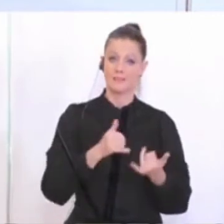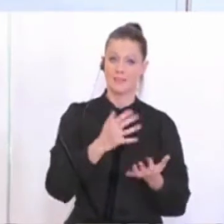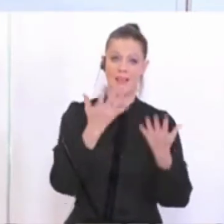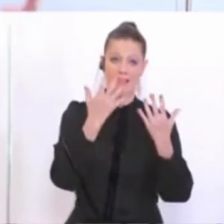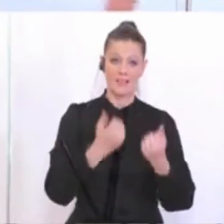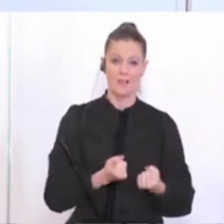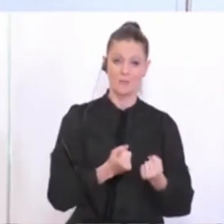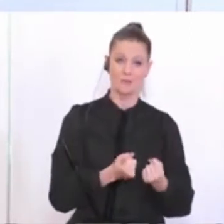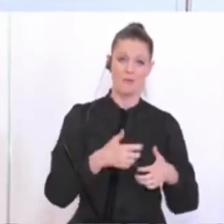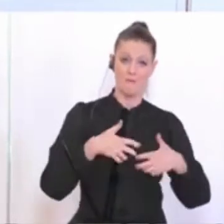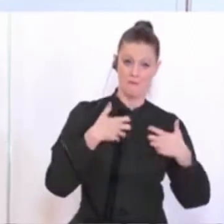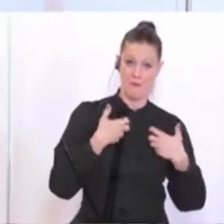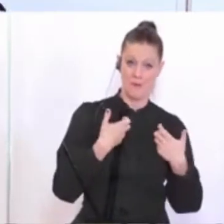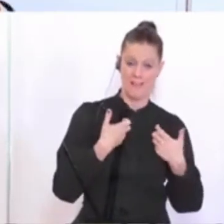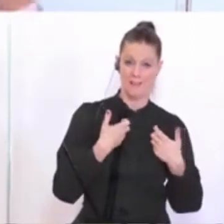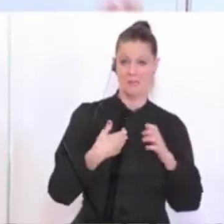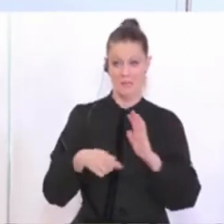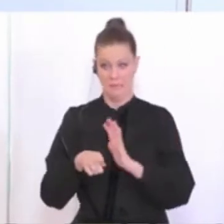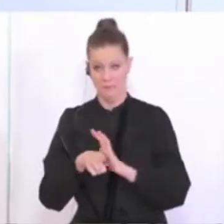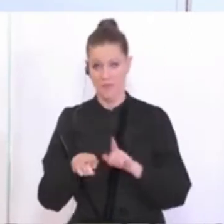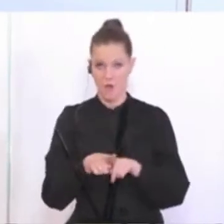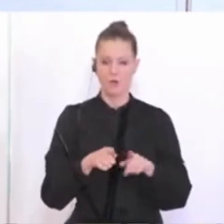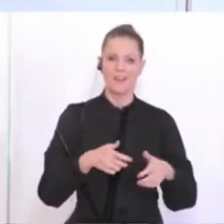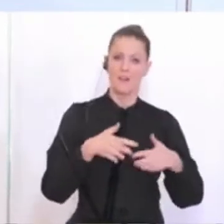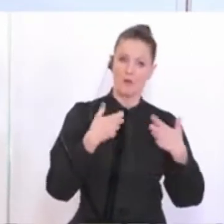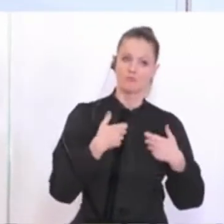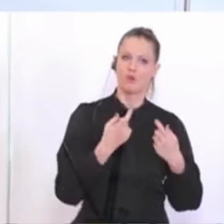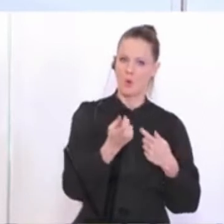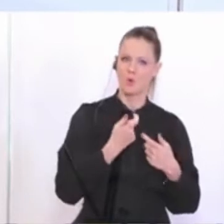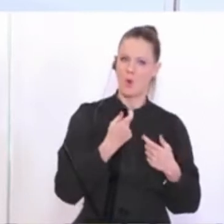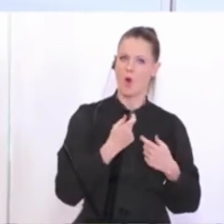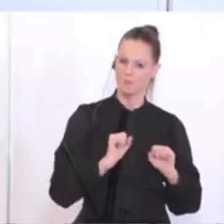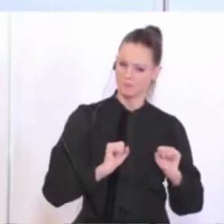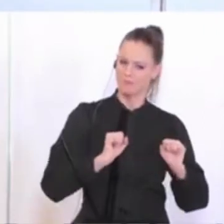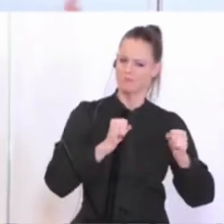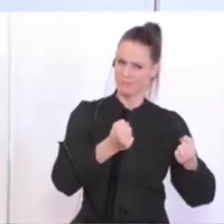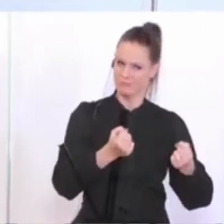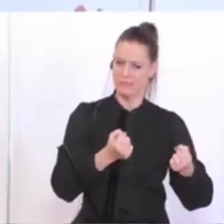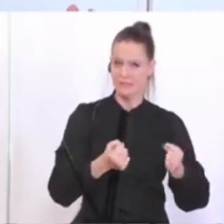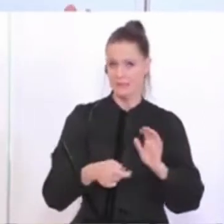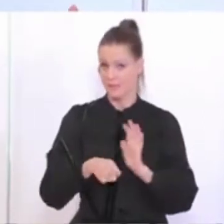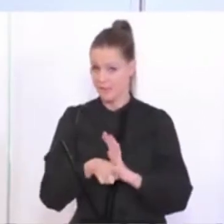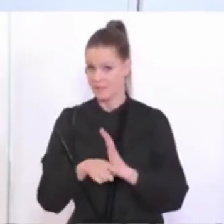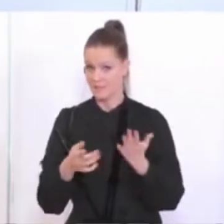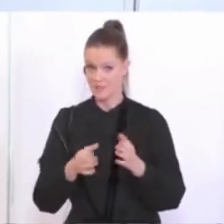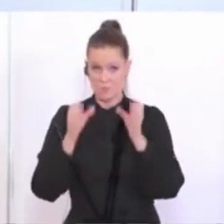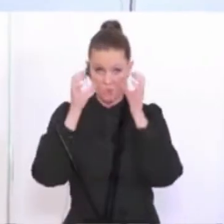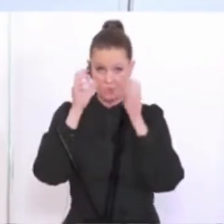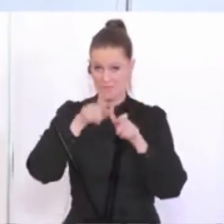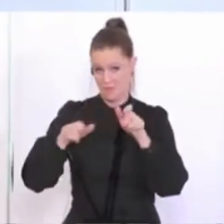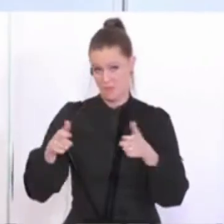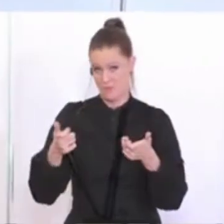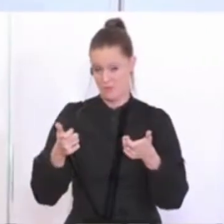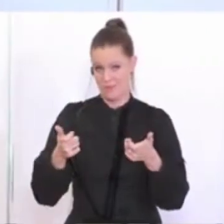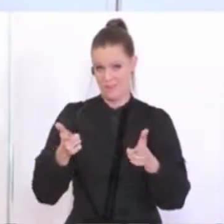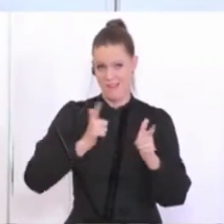andererseits zum betrüblichen. Erfreulich ist, dass doch wesentlich was in Bewegung kommt, im wahrsten Sinne des Wortes. Betrüblich ist, dass Zuseherinnen und Zuseher weiter